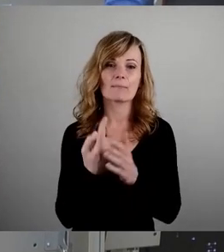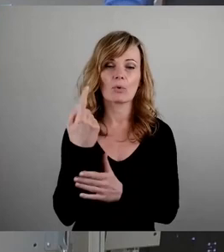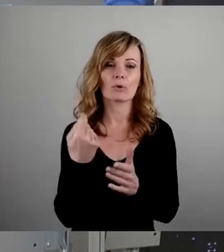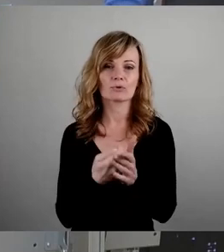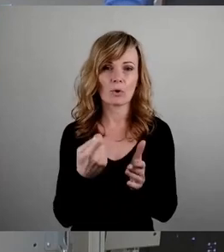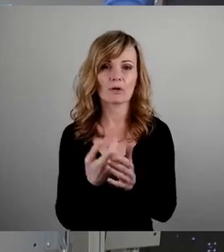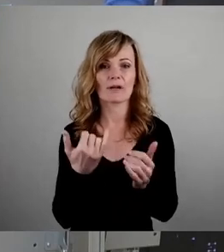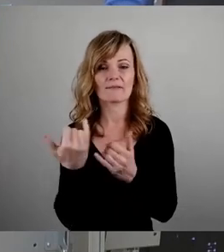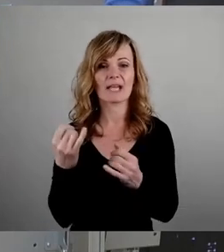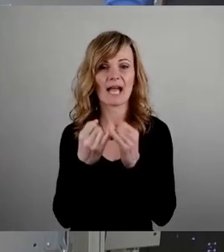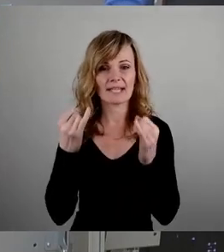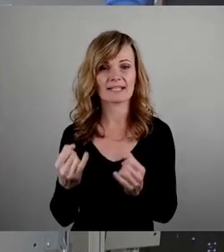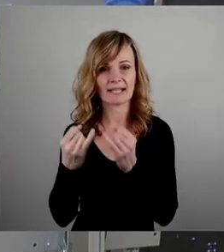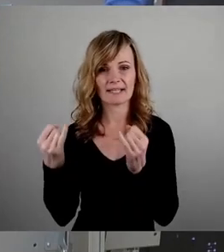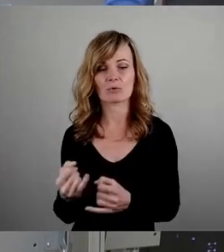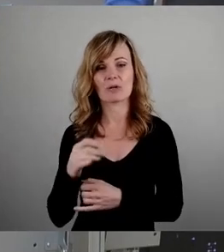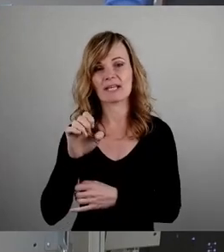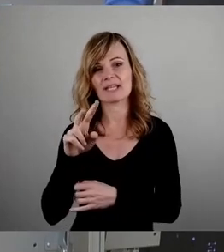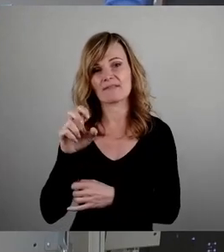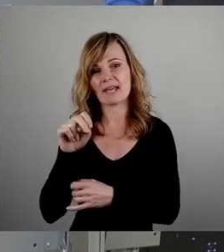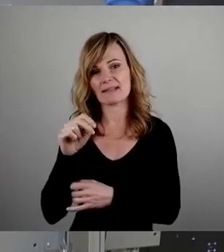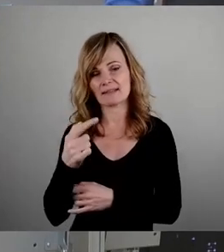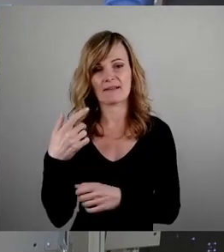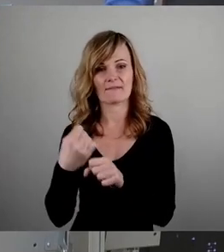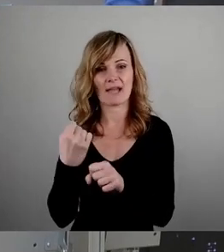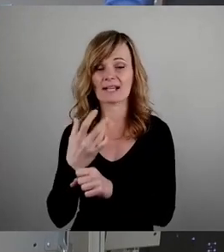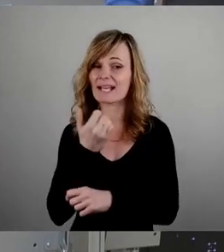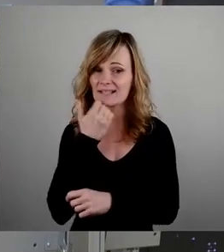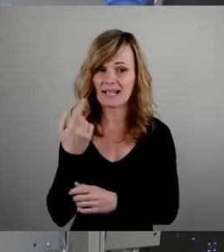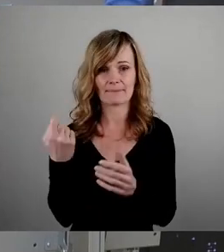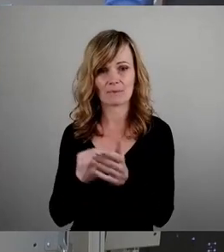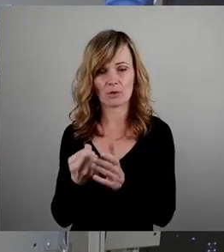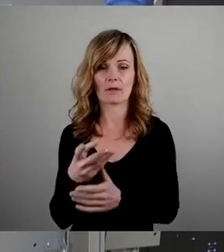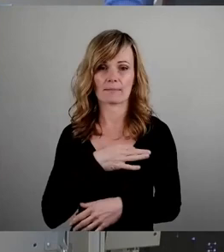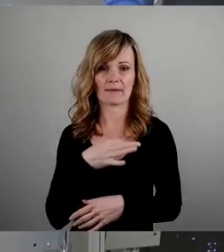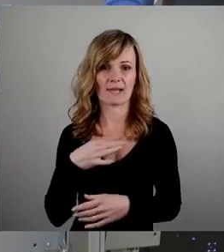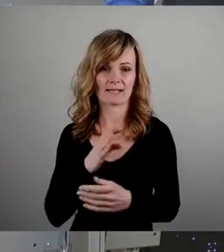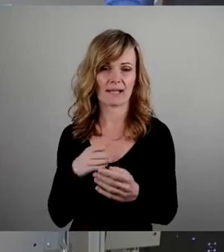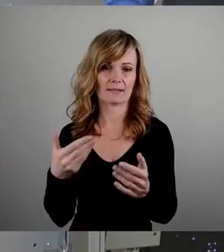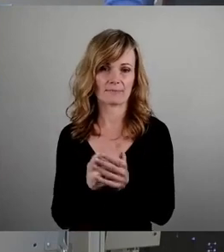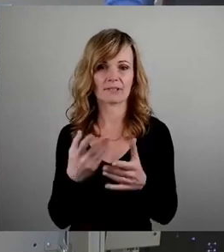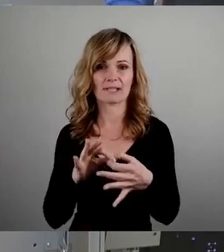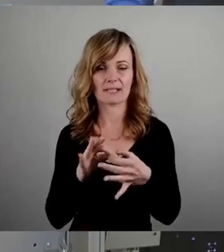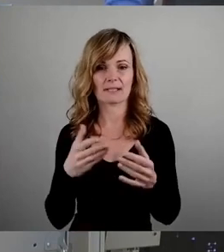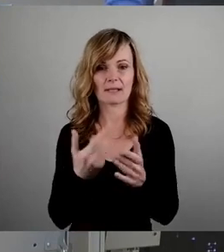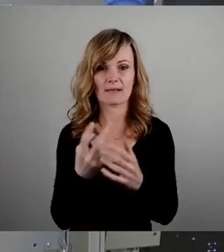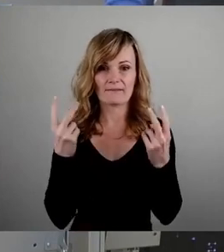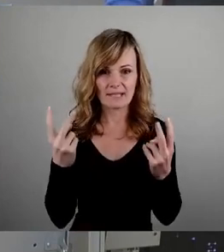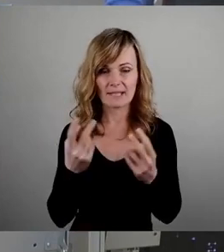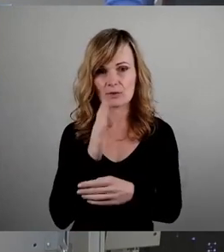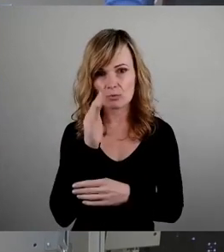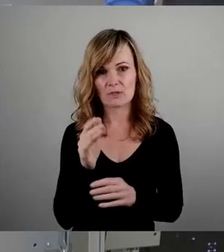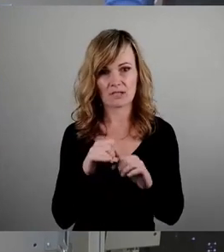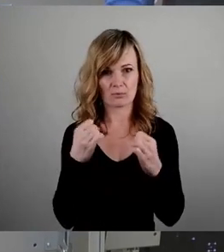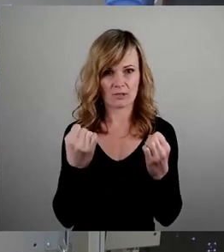Einrichtungen, wie das Eventwerk, die extrem teuer sind, wo private Anbieter genau diese Dringlichkeit und diese Notsituation ausnutzen